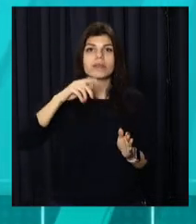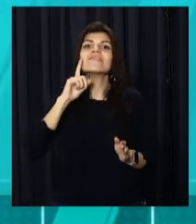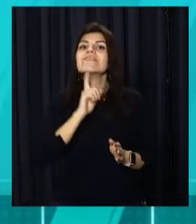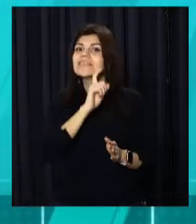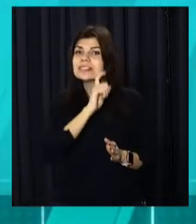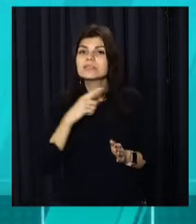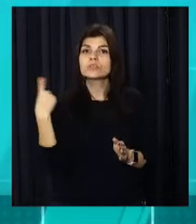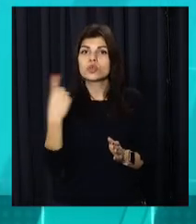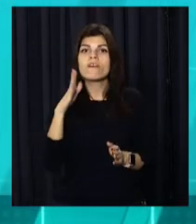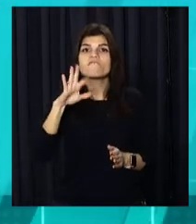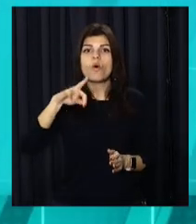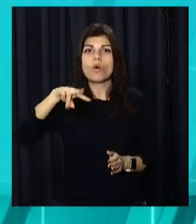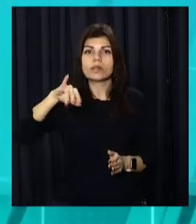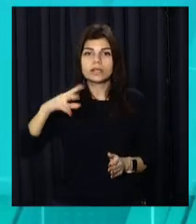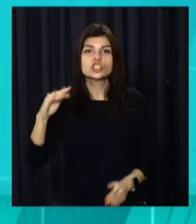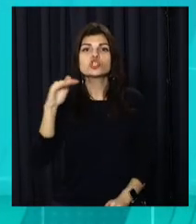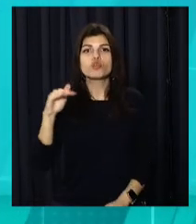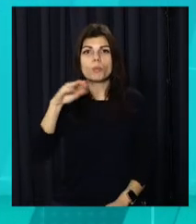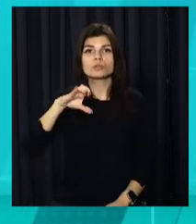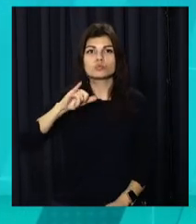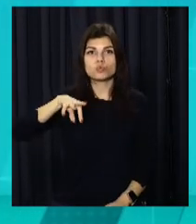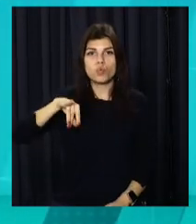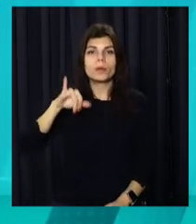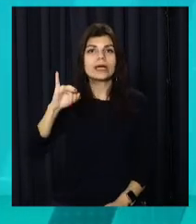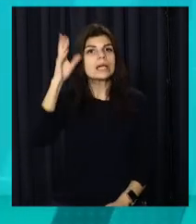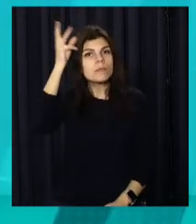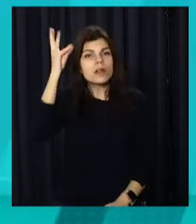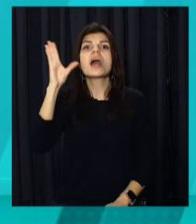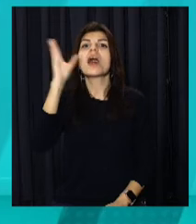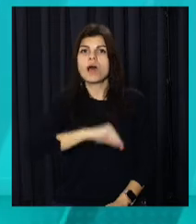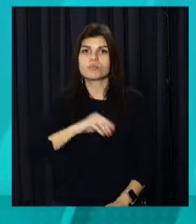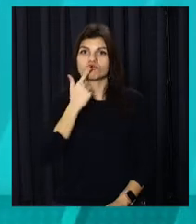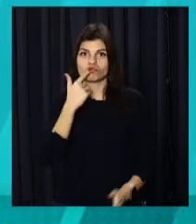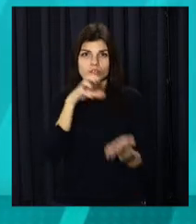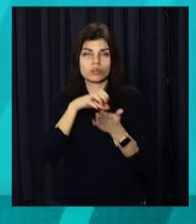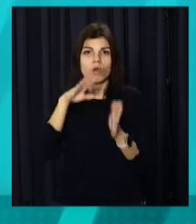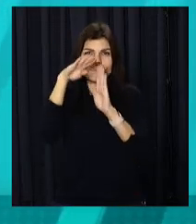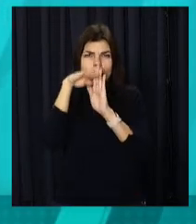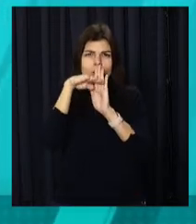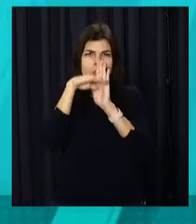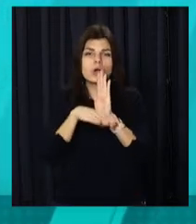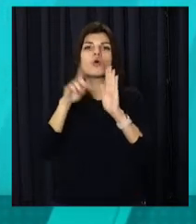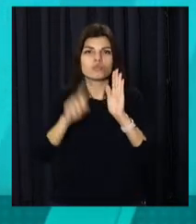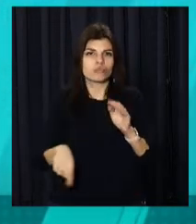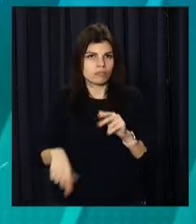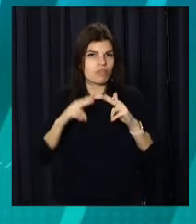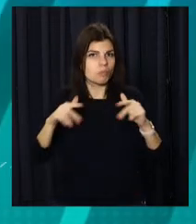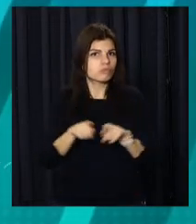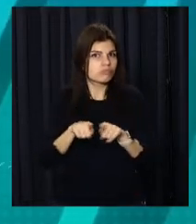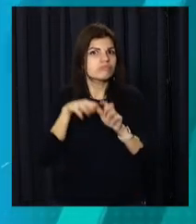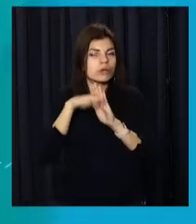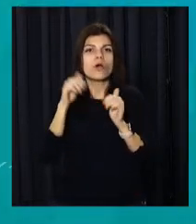Вінницька, Волинська, Житомирська, Сумська та Хмельницька. Погіршується ситуація і на Дніпропетровщині.